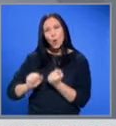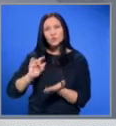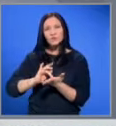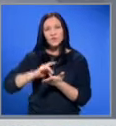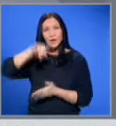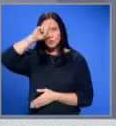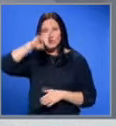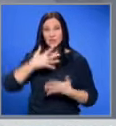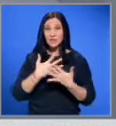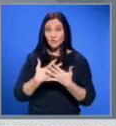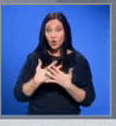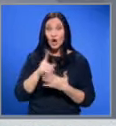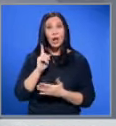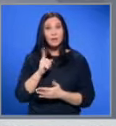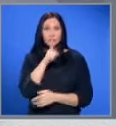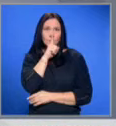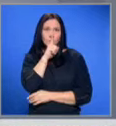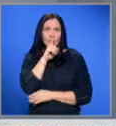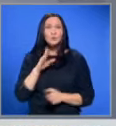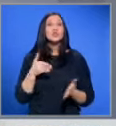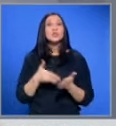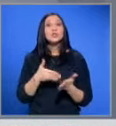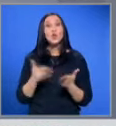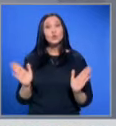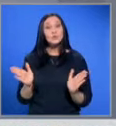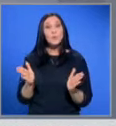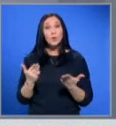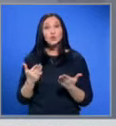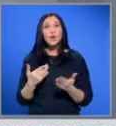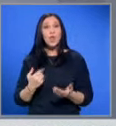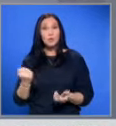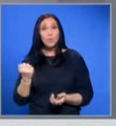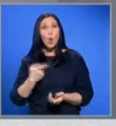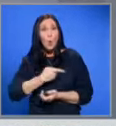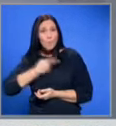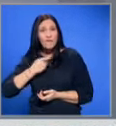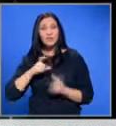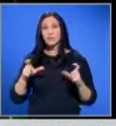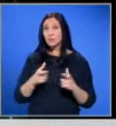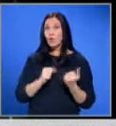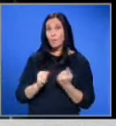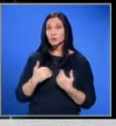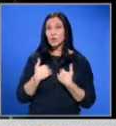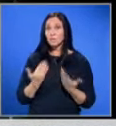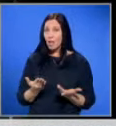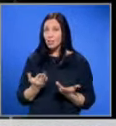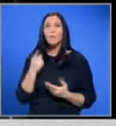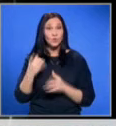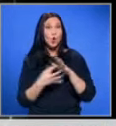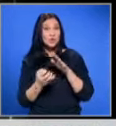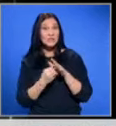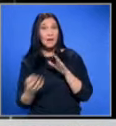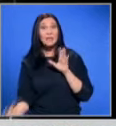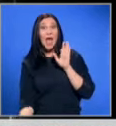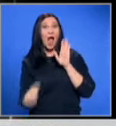Софийски затвор. Трябваше да мълча, защото заплашваха да избият семейството ми, а по-късно и мен. Този запис